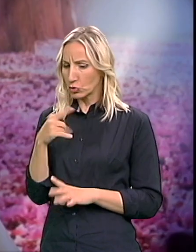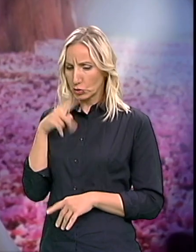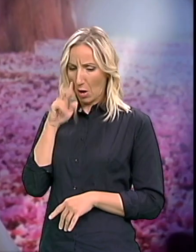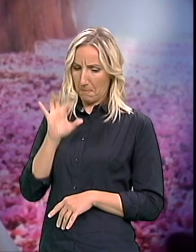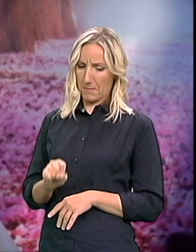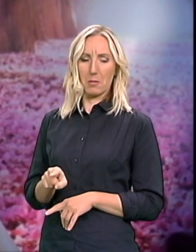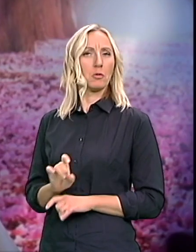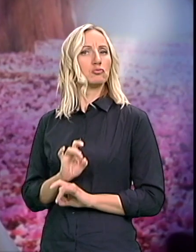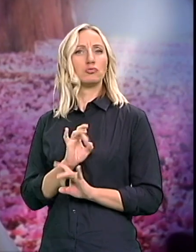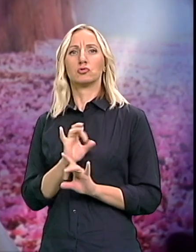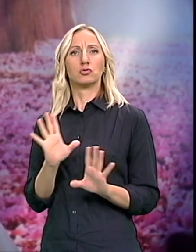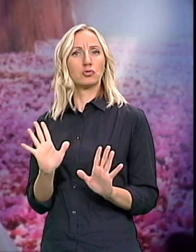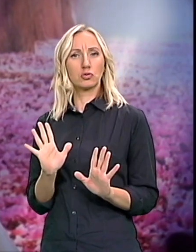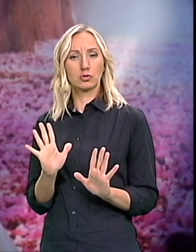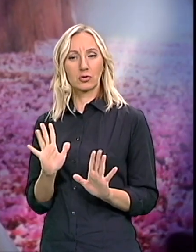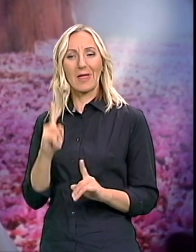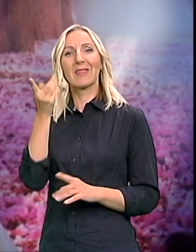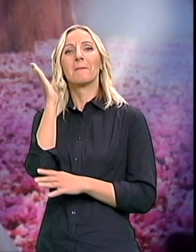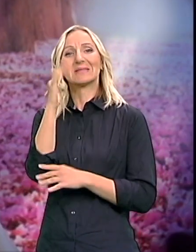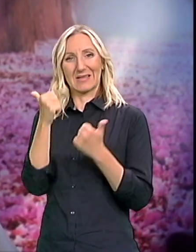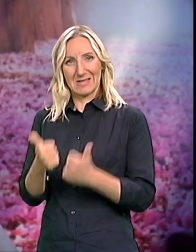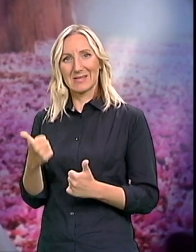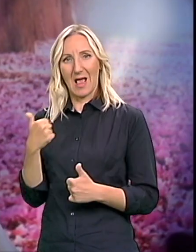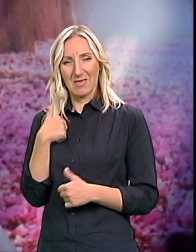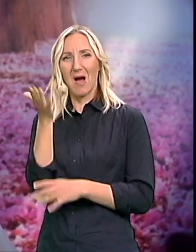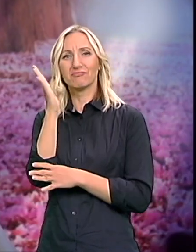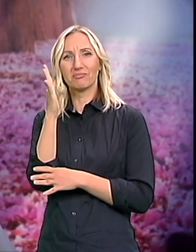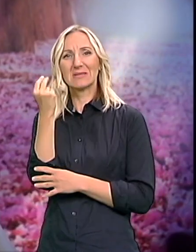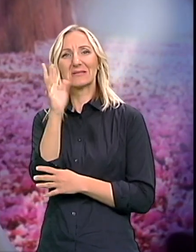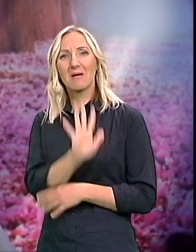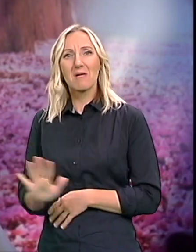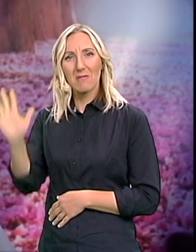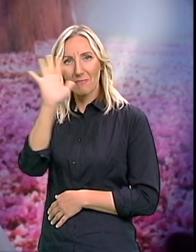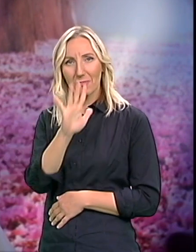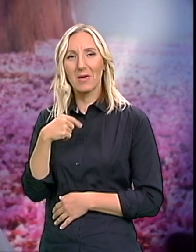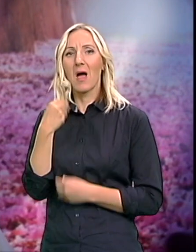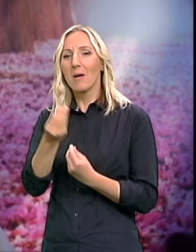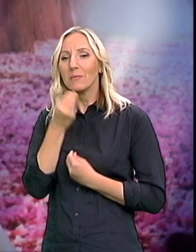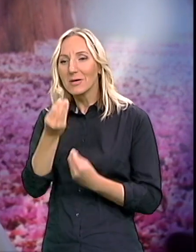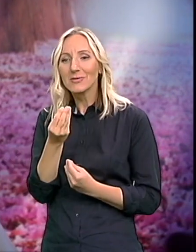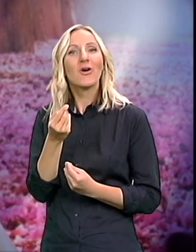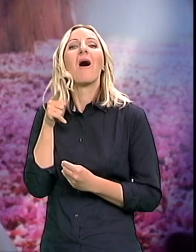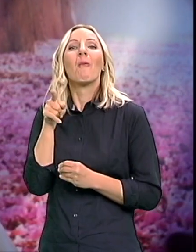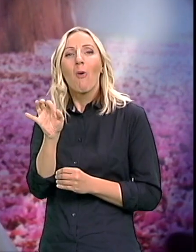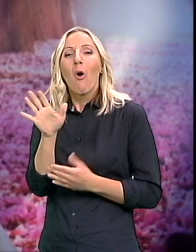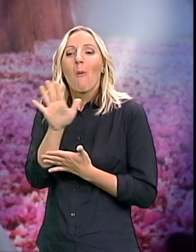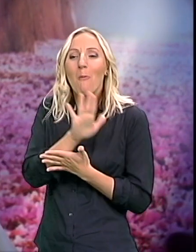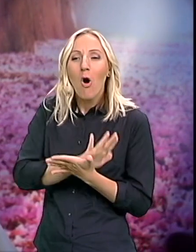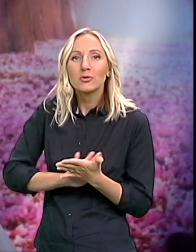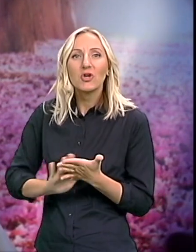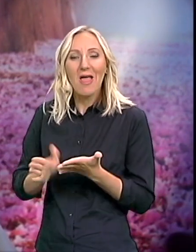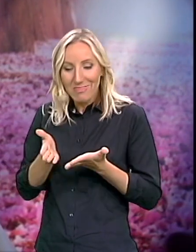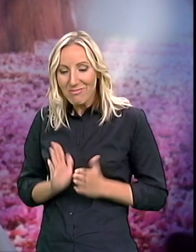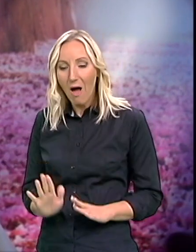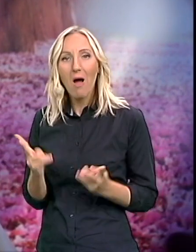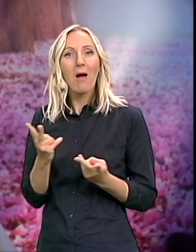Postoji jedna prezentacija koju ja radim po celoj Srbije To je početak kao i svaki drugi Obješnjavajući svoj